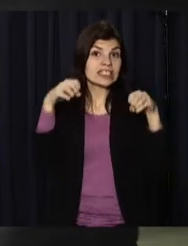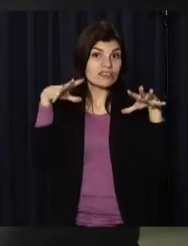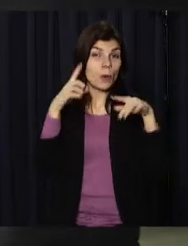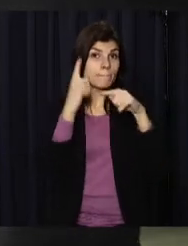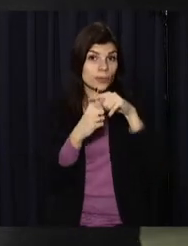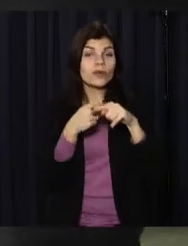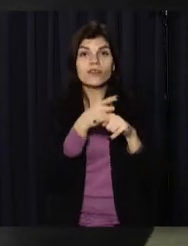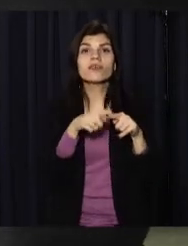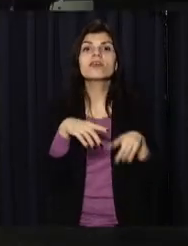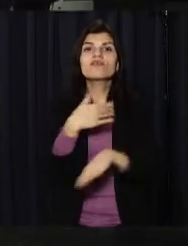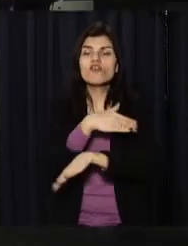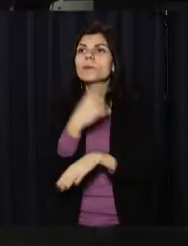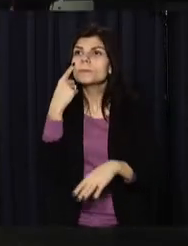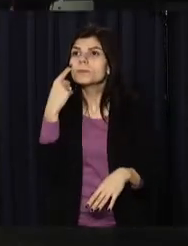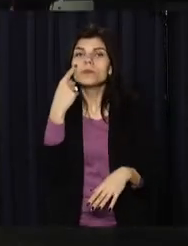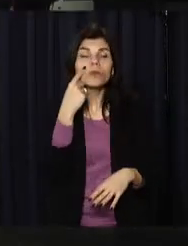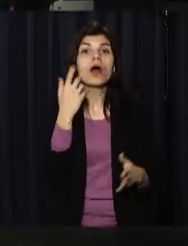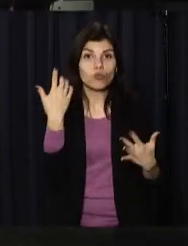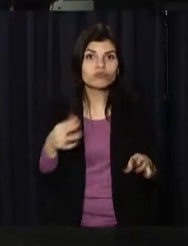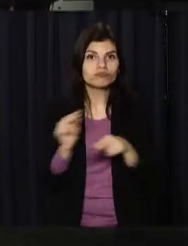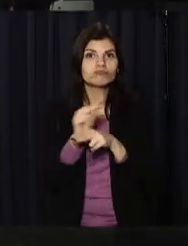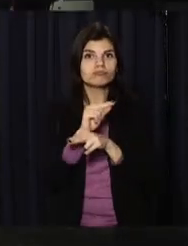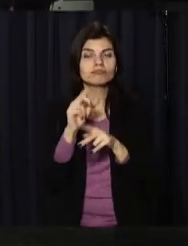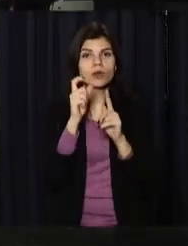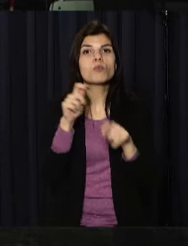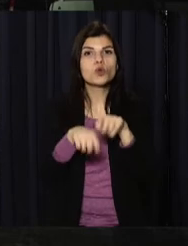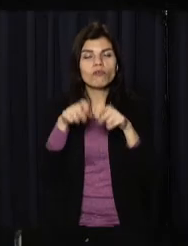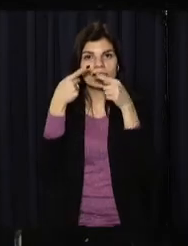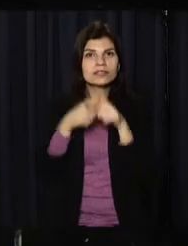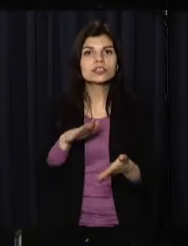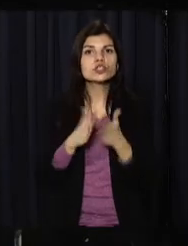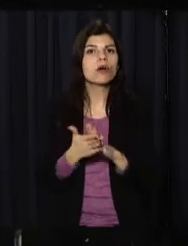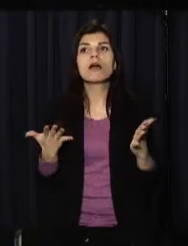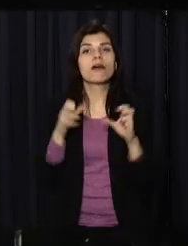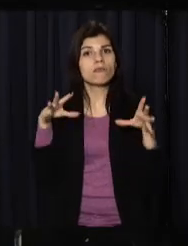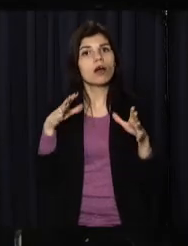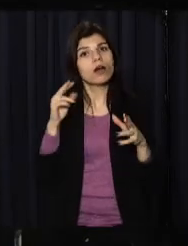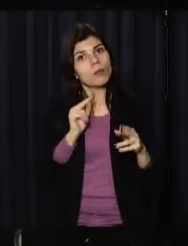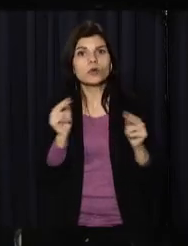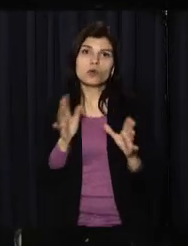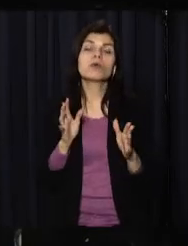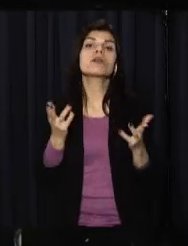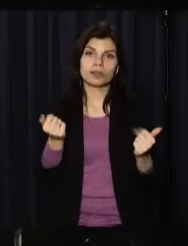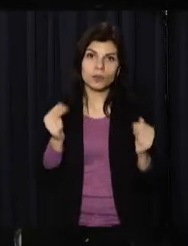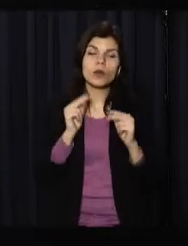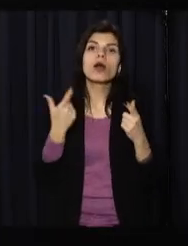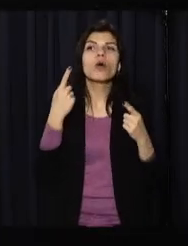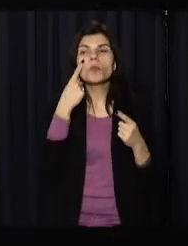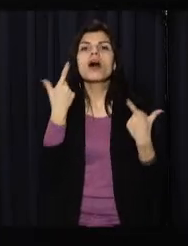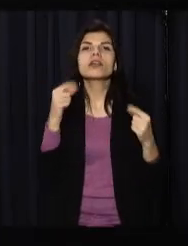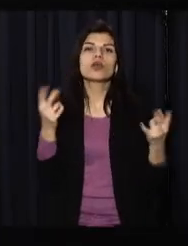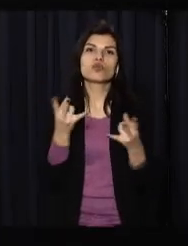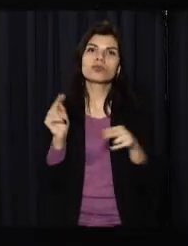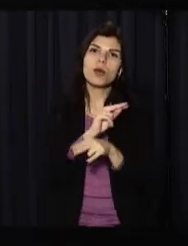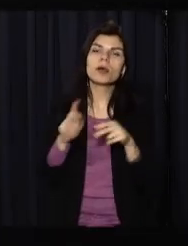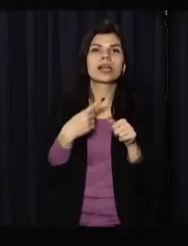у дворах, скверах та зонах відпочинку різних районів. Фахівці перевірили технічний стан мереж зовнішнього освітлення, визначили, де потрібен ремонт